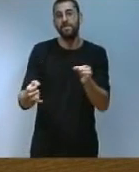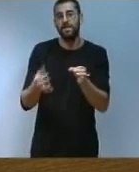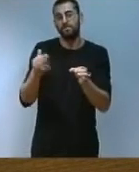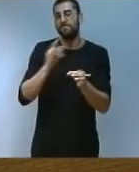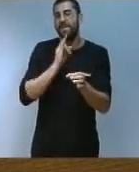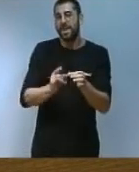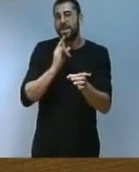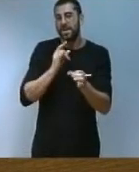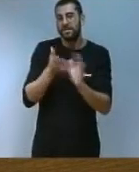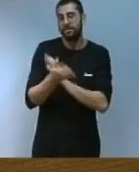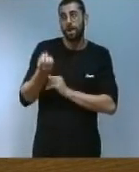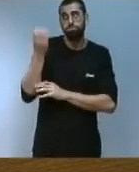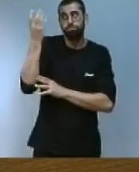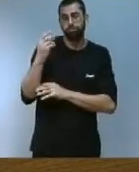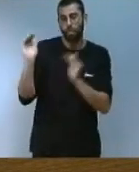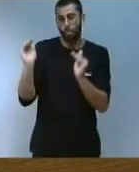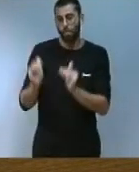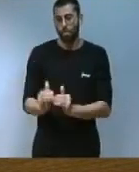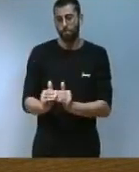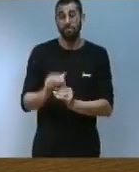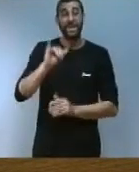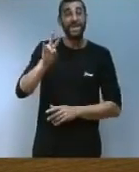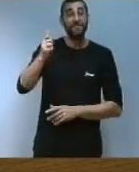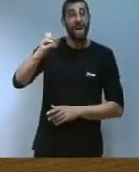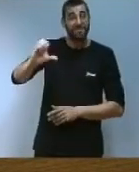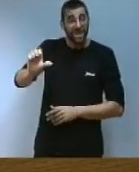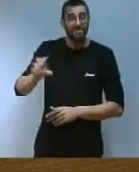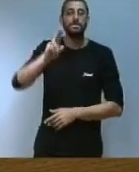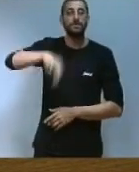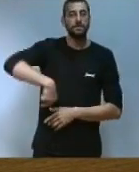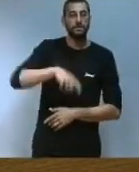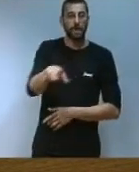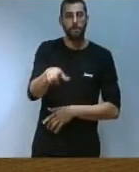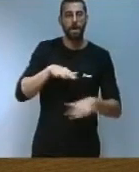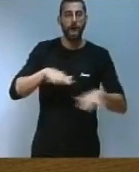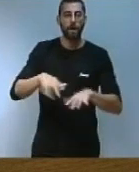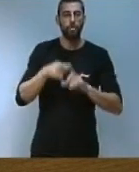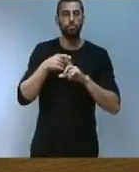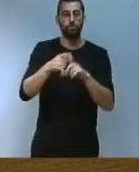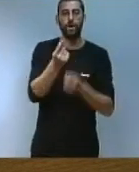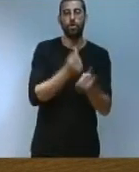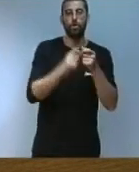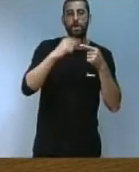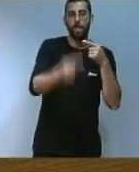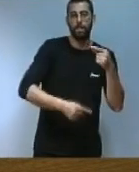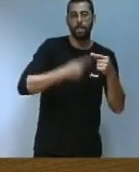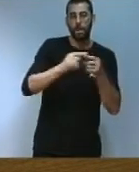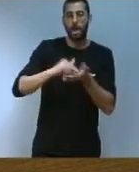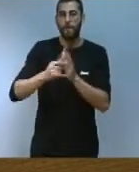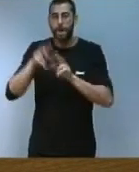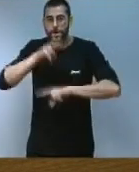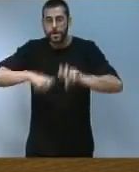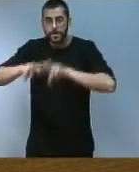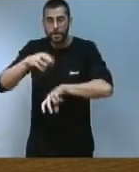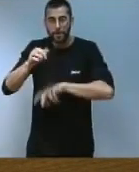carboni així mateix des de l'IVACE durem a terme accions en economia circular i en els programes del pla recerca desenvolupament i